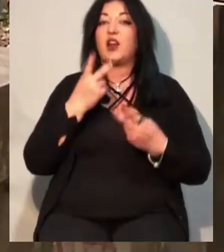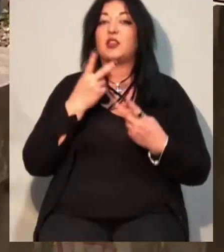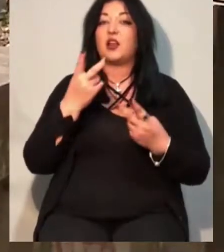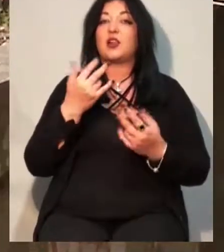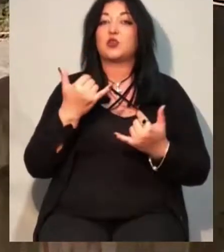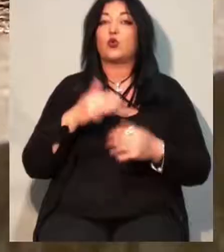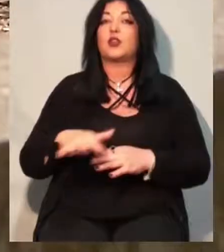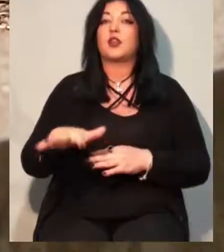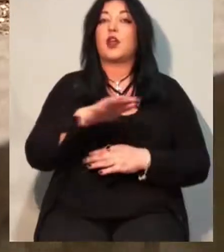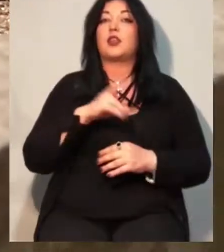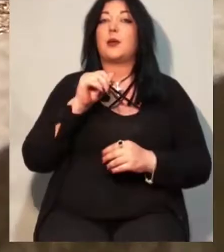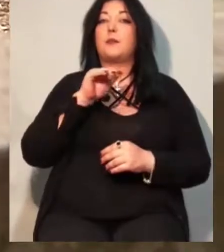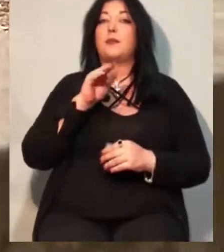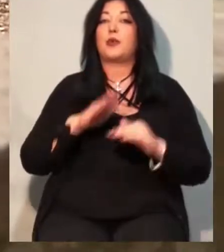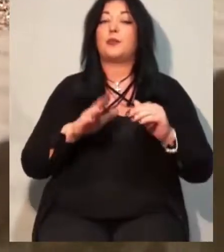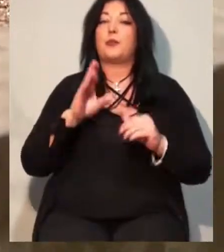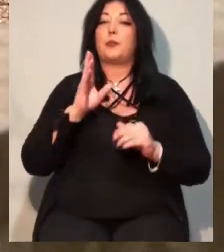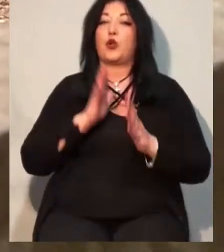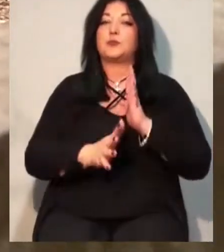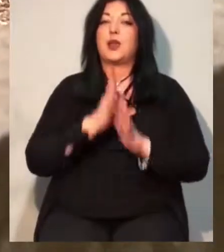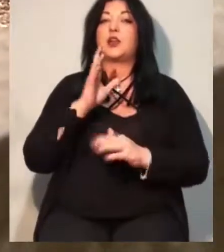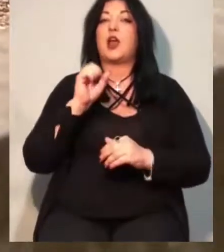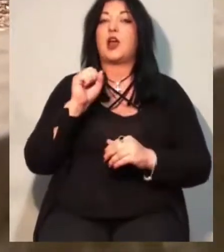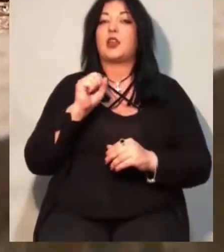проспекті Академіка Глушко-17А.